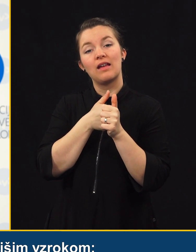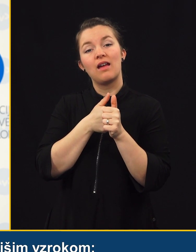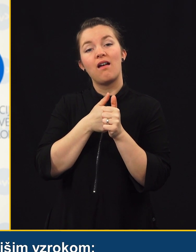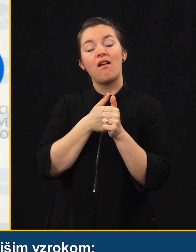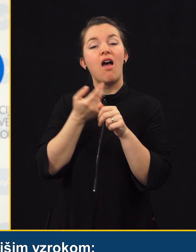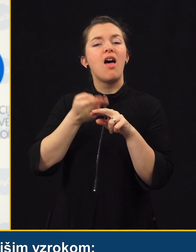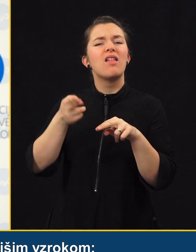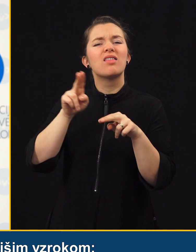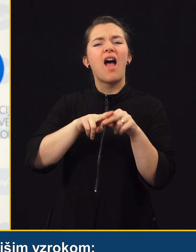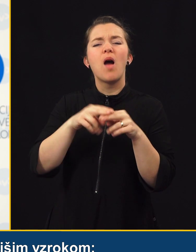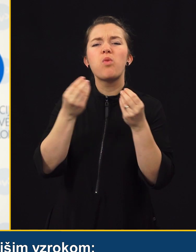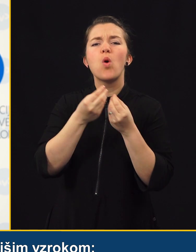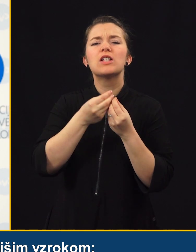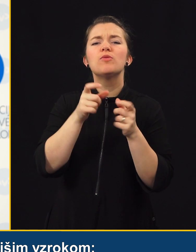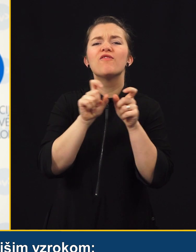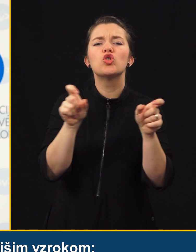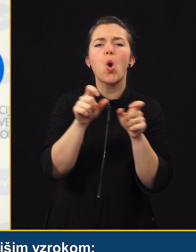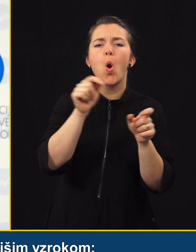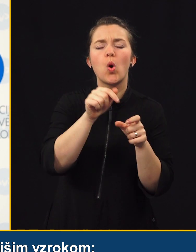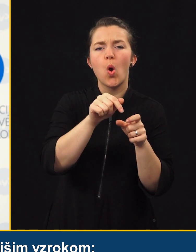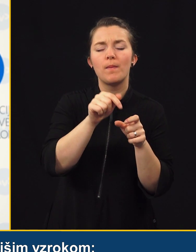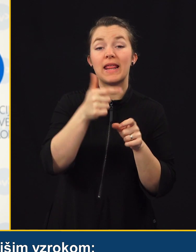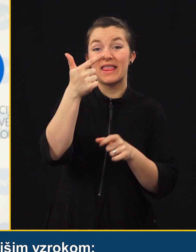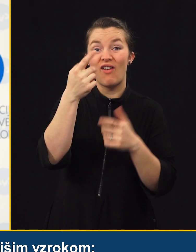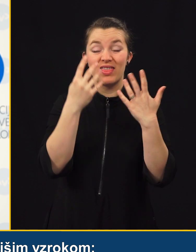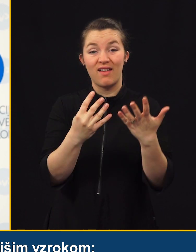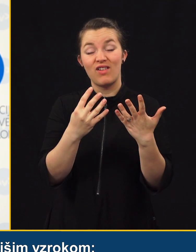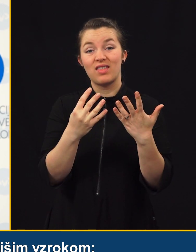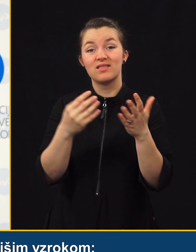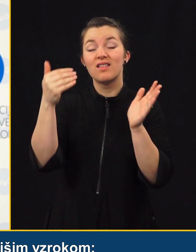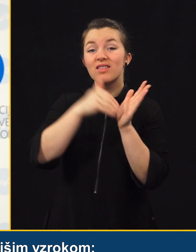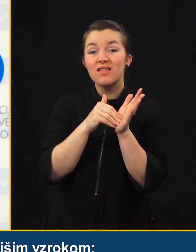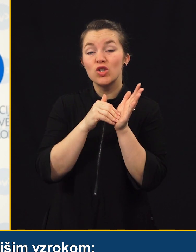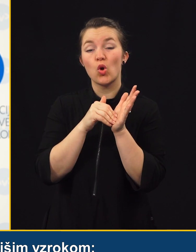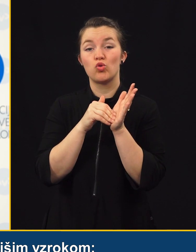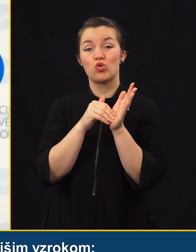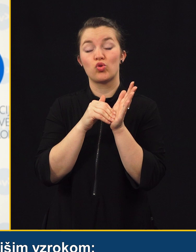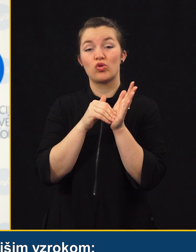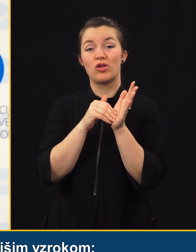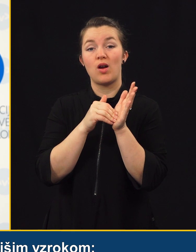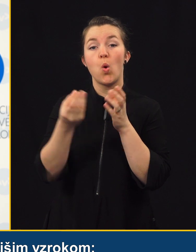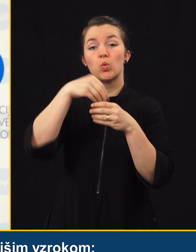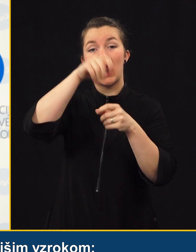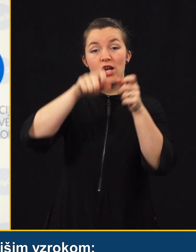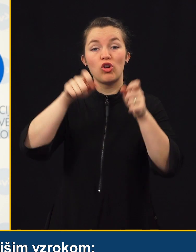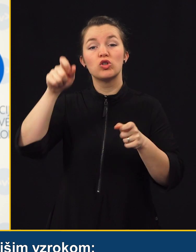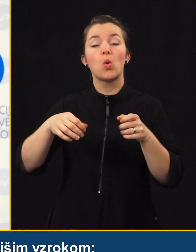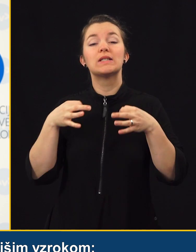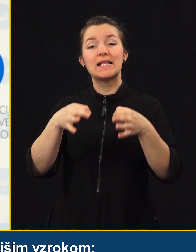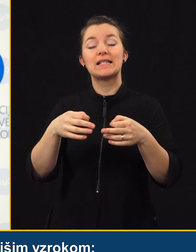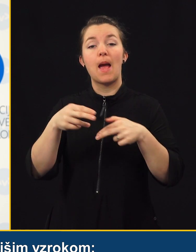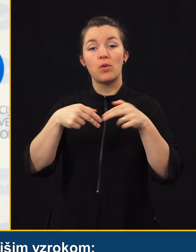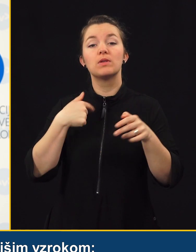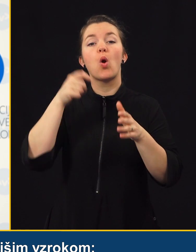najpogostejšim zrokom in 92 tisoč udeležencev